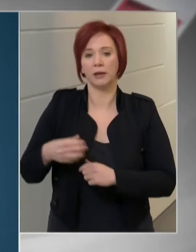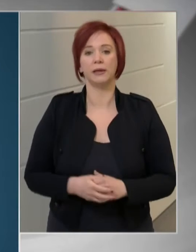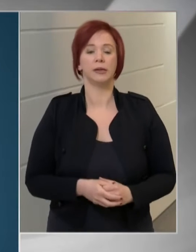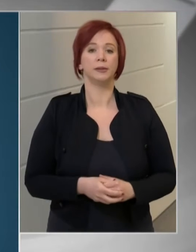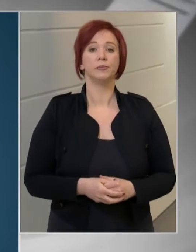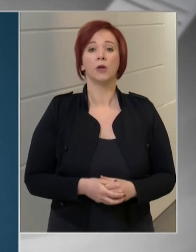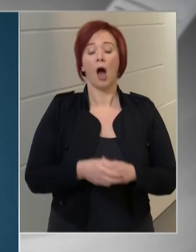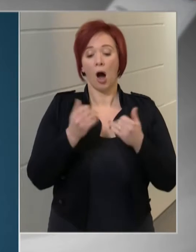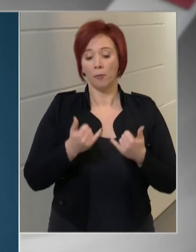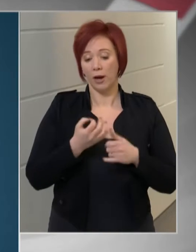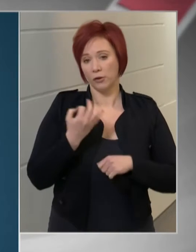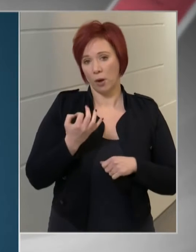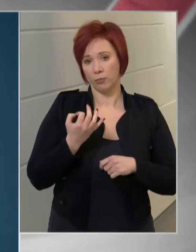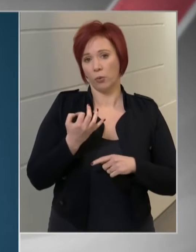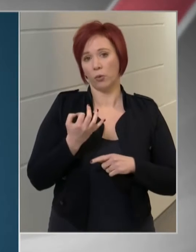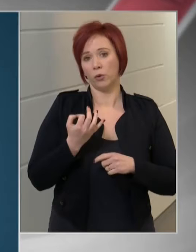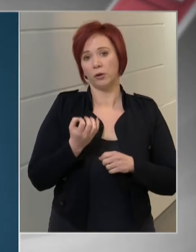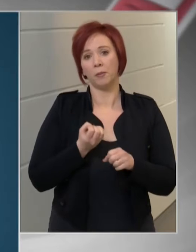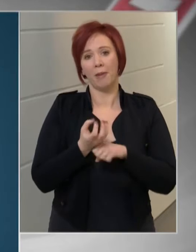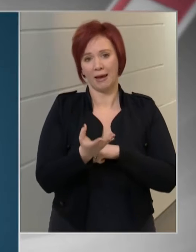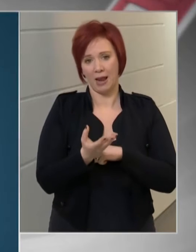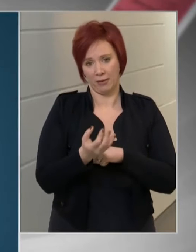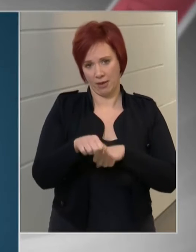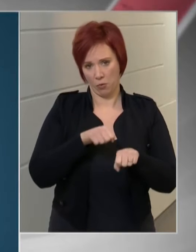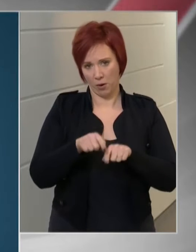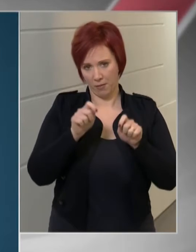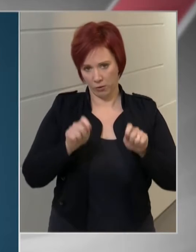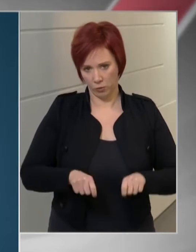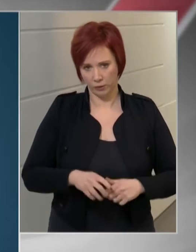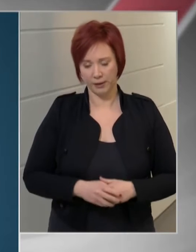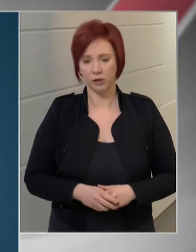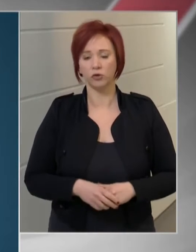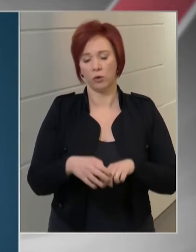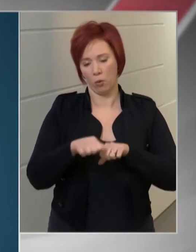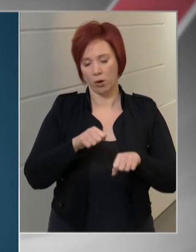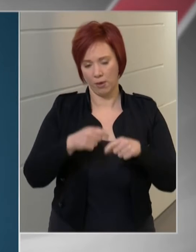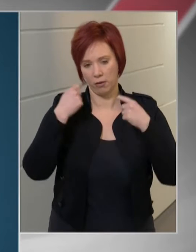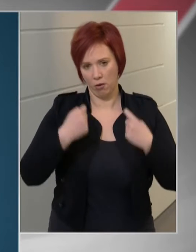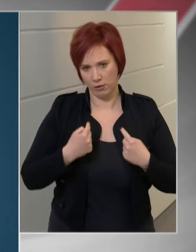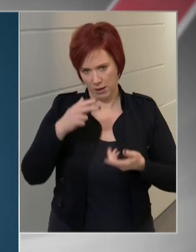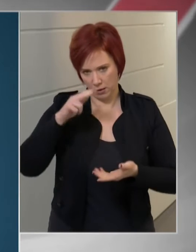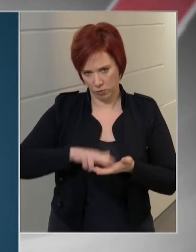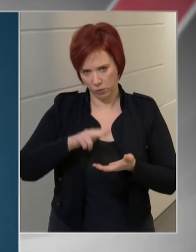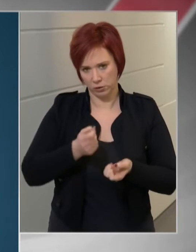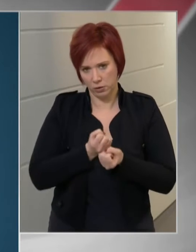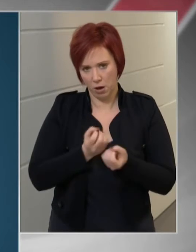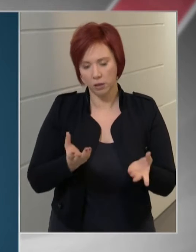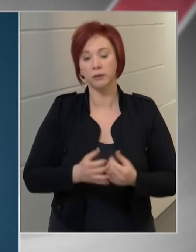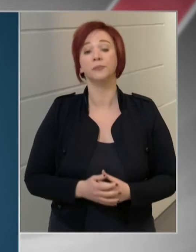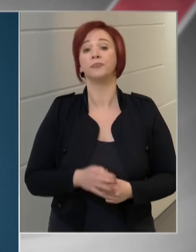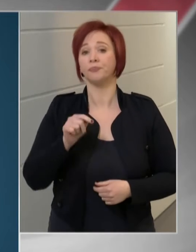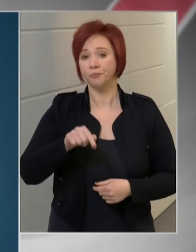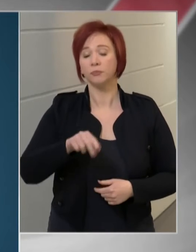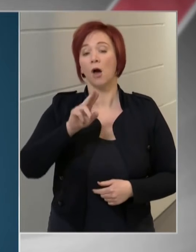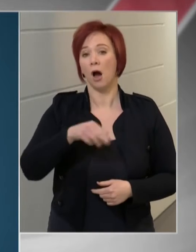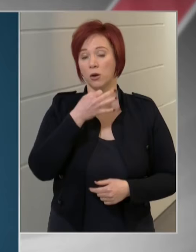hogy rövid idő alatt sokak számára kell elérhetővé tenni a vakcinát, de szerinte az EU-ból egyelőre